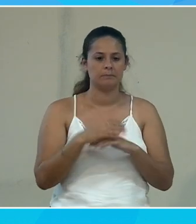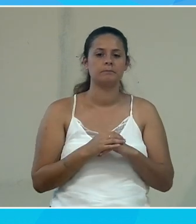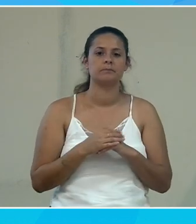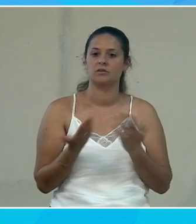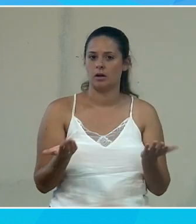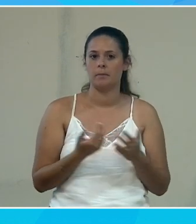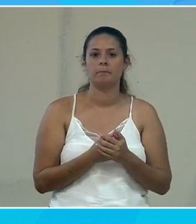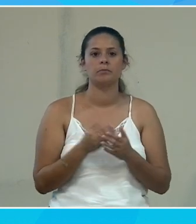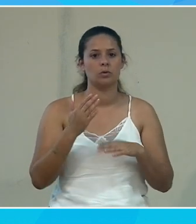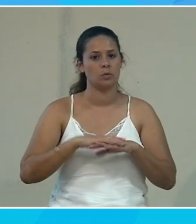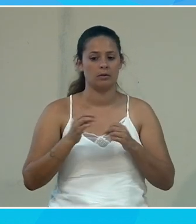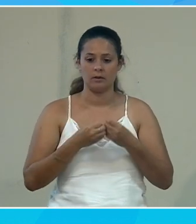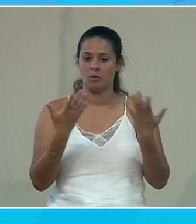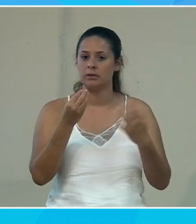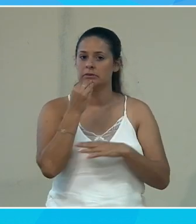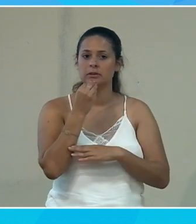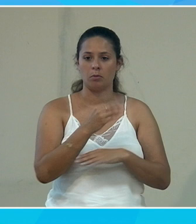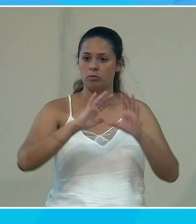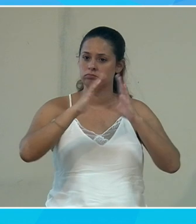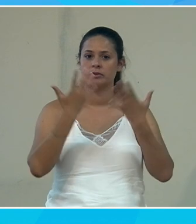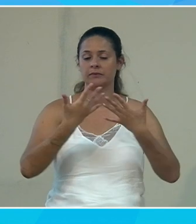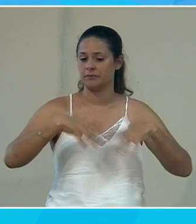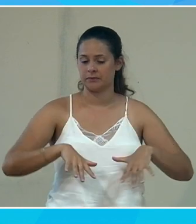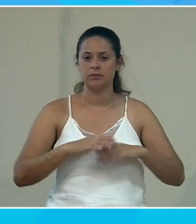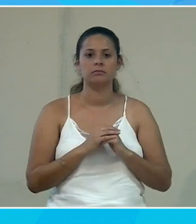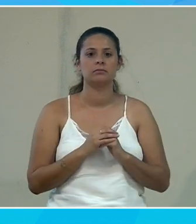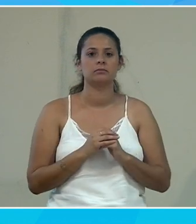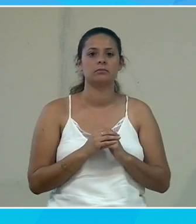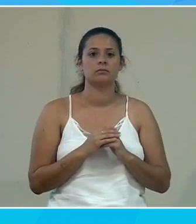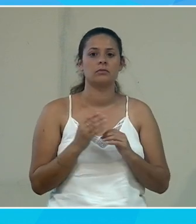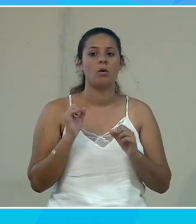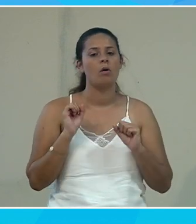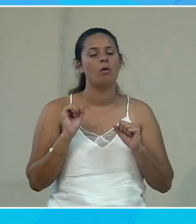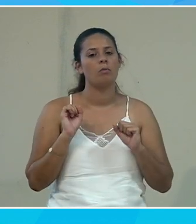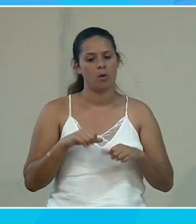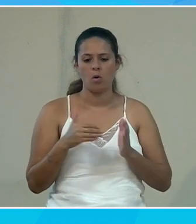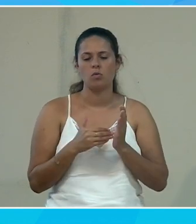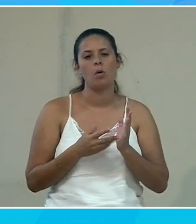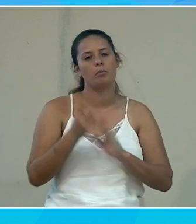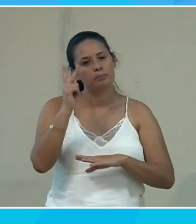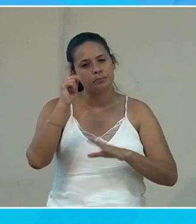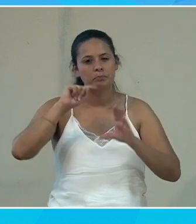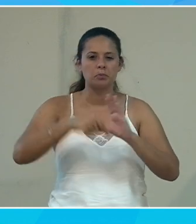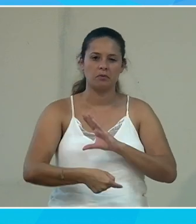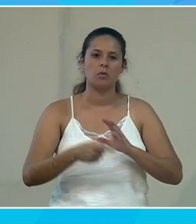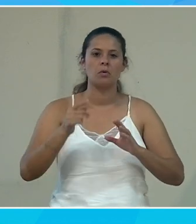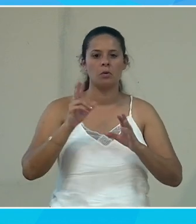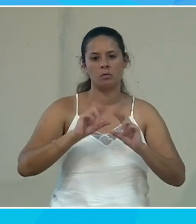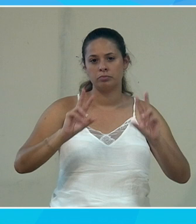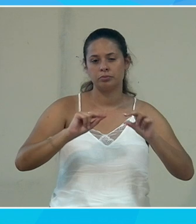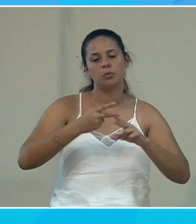voilà sur le développement c'est bon j'ai à peu près fini alors il va beaucoup plus loin l'outil mais ça serait trop long à vous le démontrer